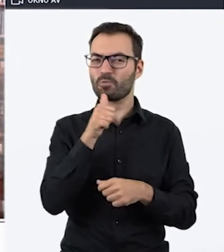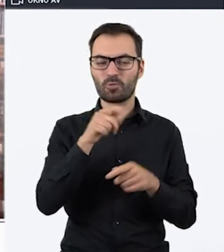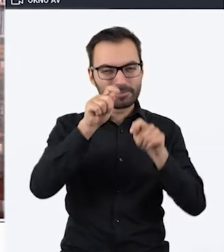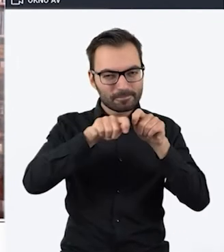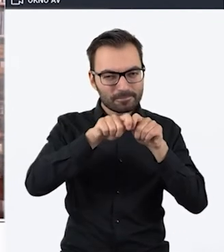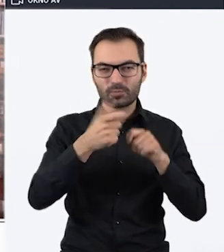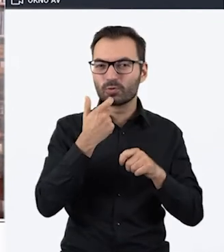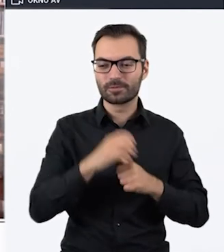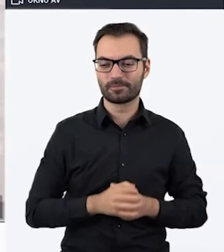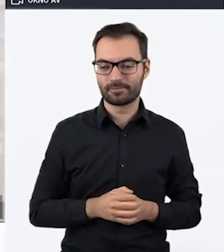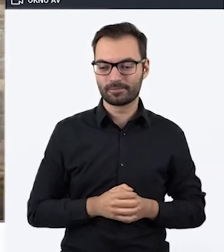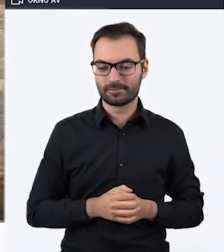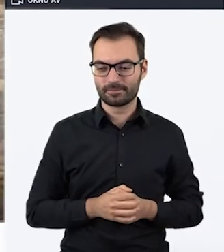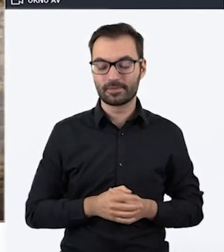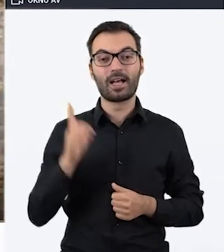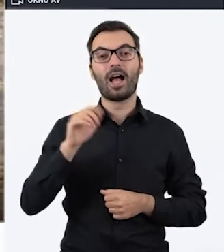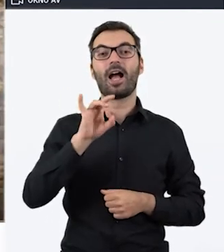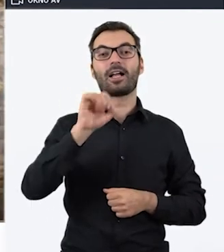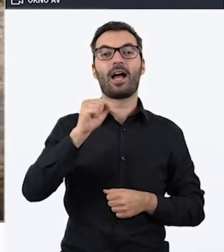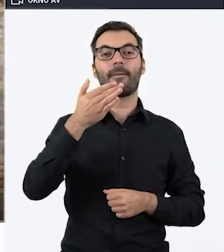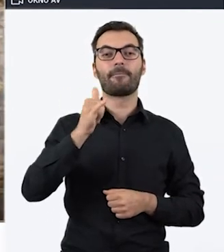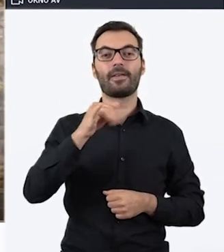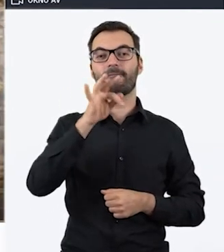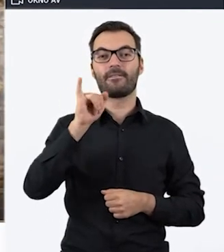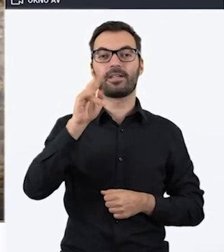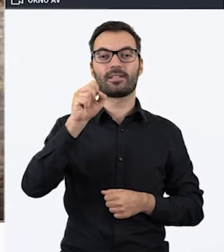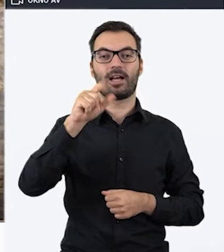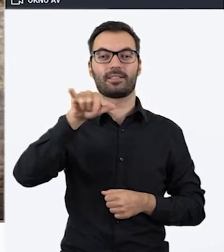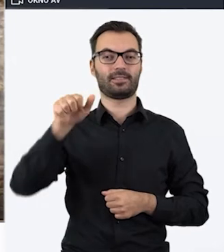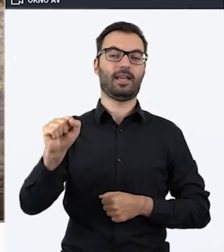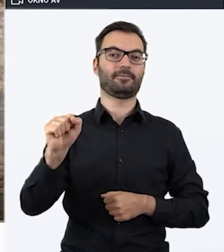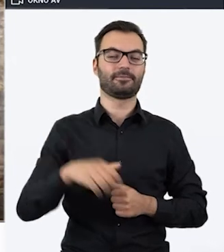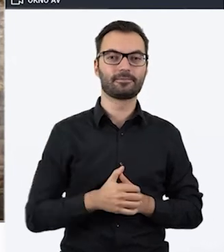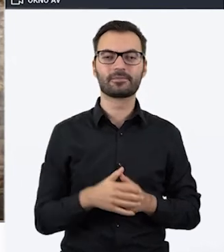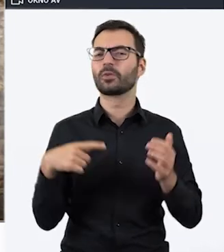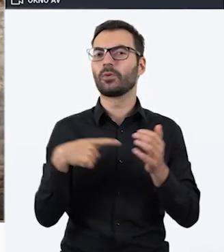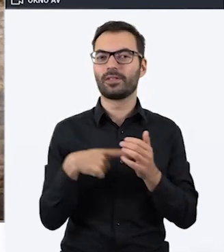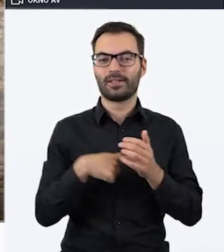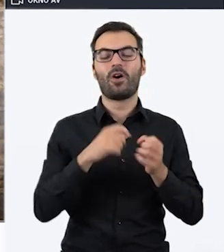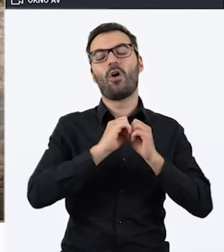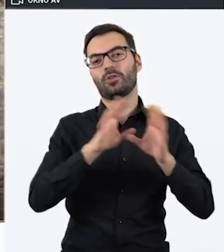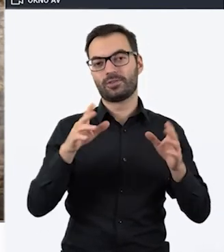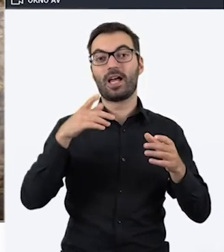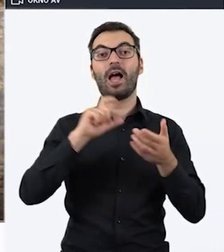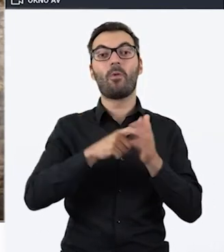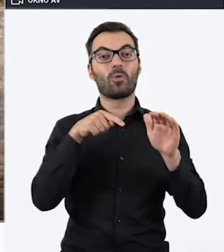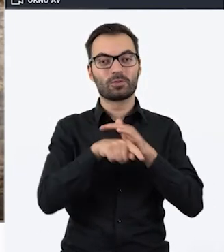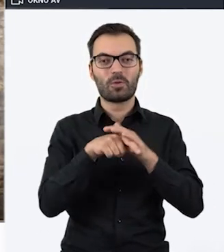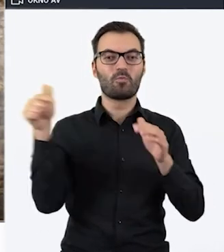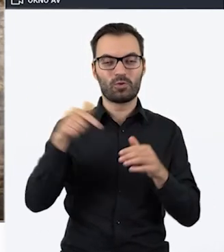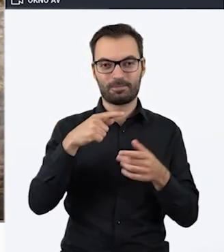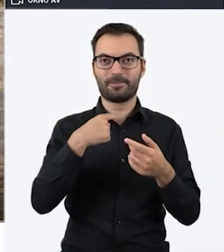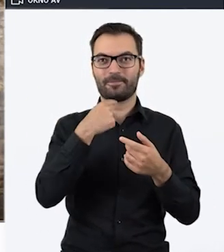ją bliżej. Gamifikacja. Drodzy Państwo, nie możemy rozpocząć rozmowy o Escape Roomach bez